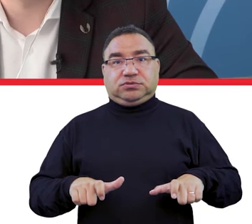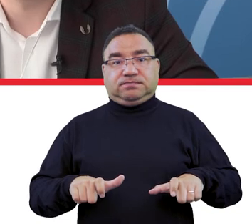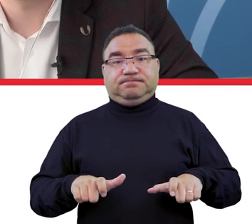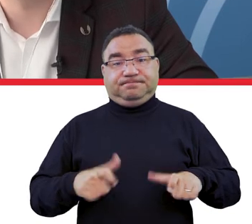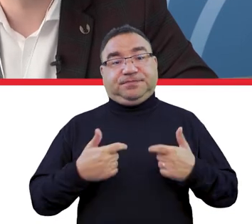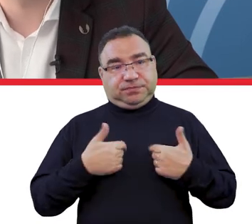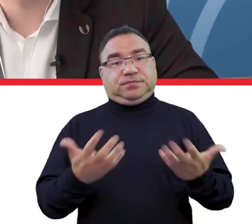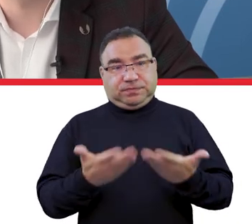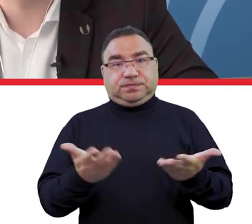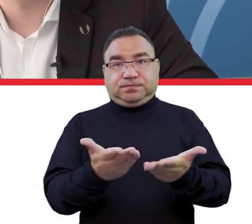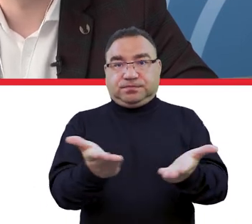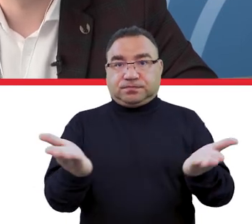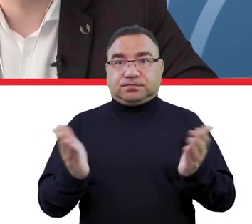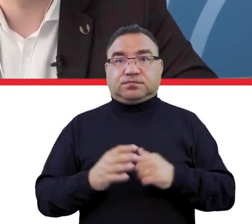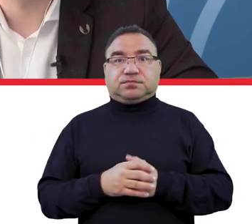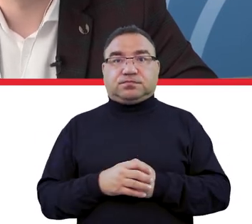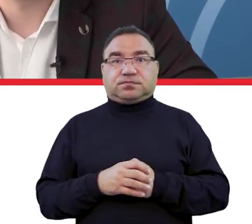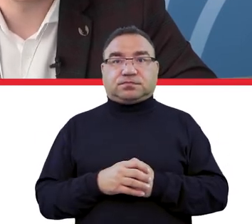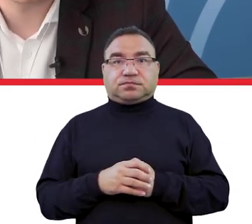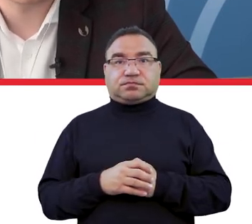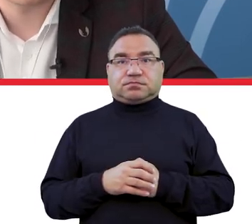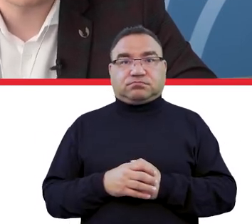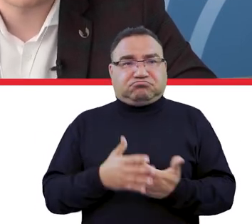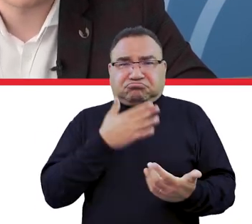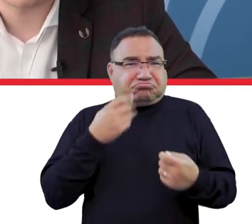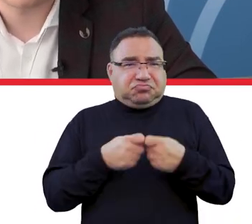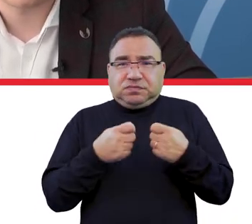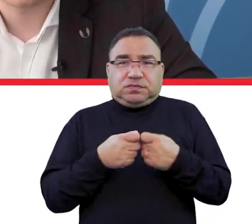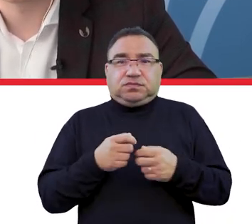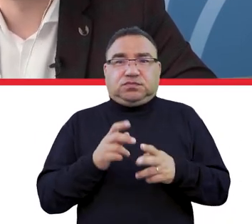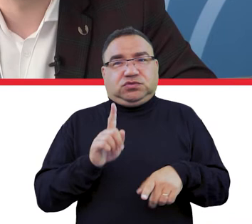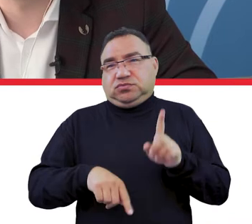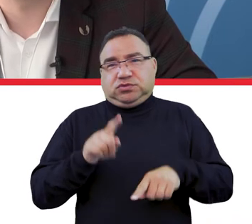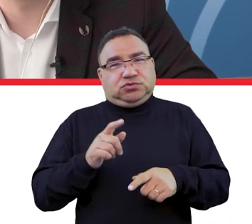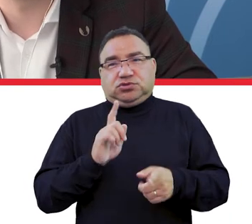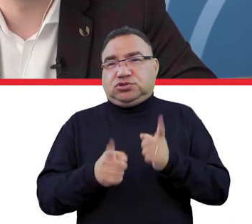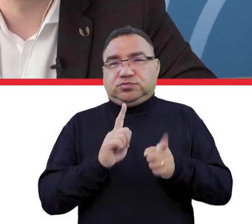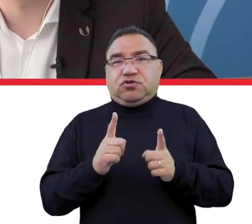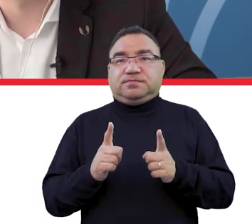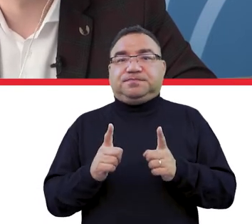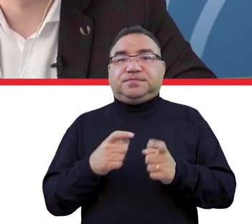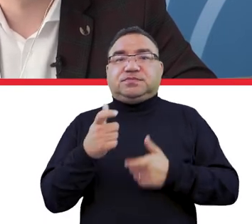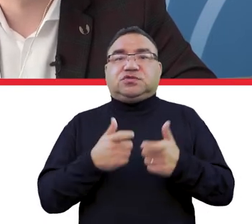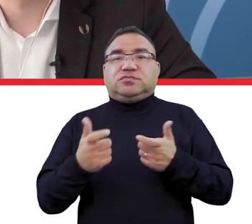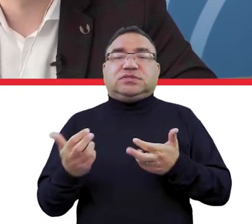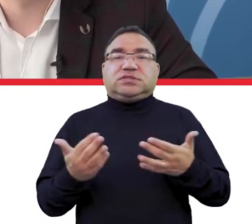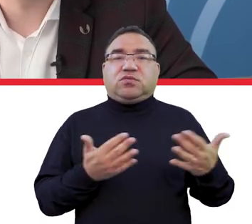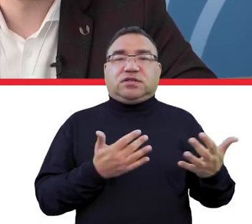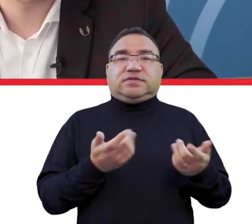ja osobiście też zachęcam, żeby nie ma przeszkód, jest procedura szybka, łatwa, żeby mieć